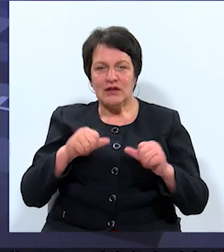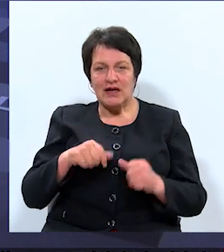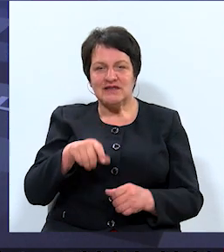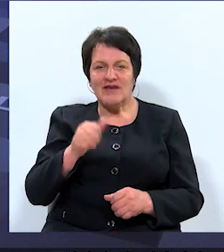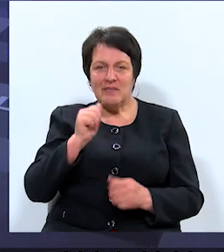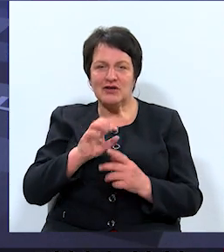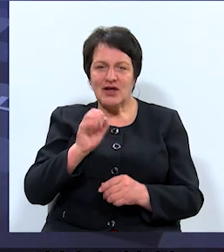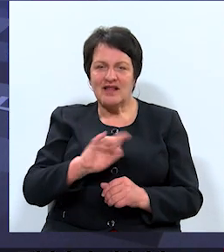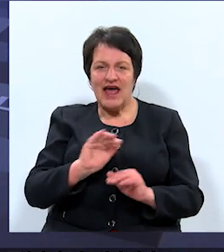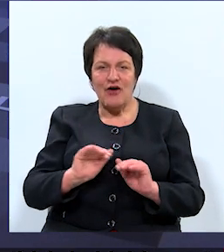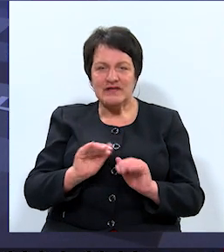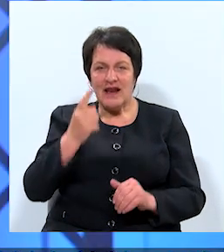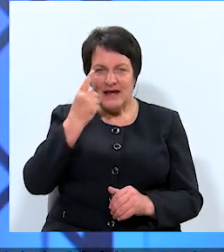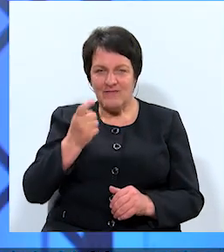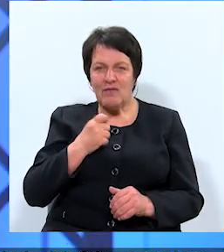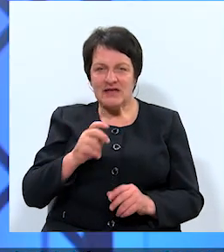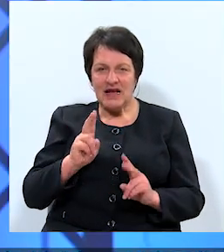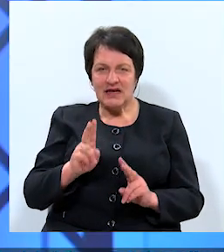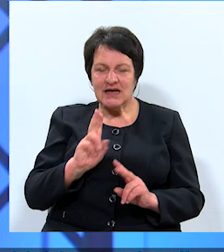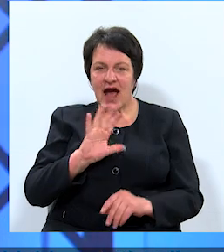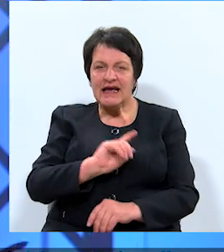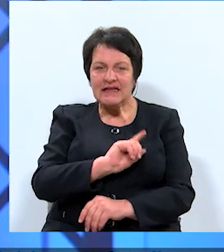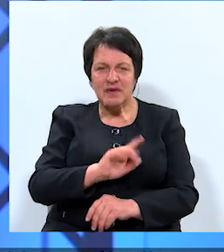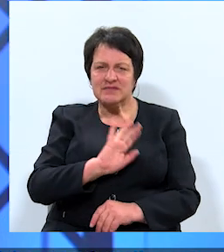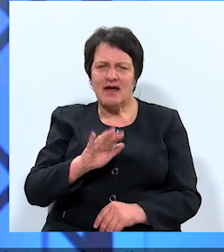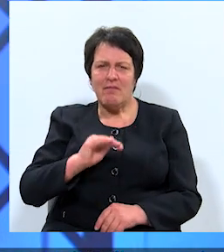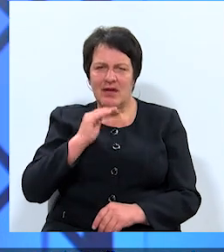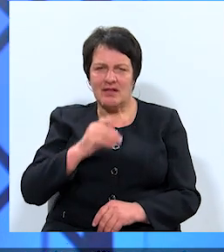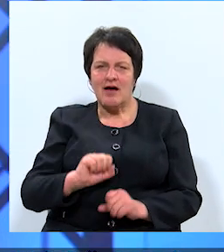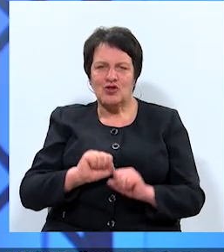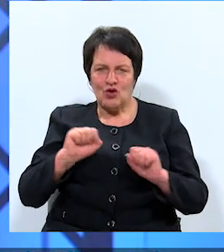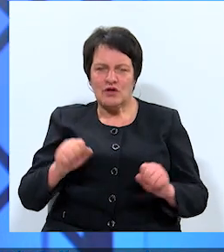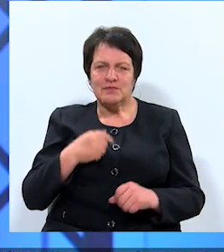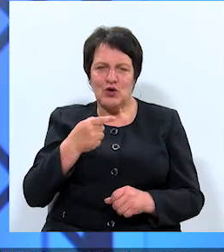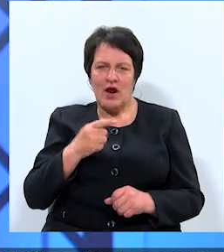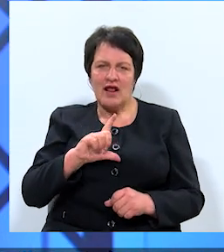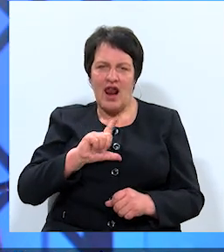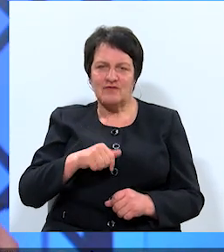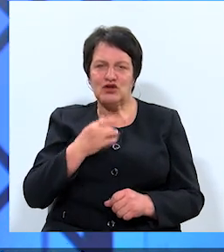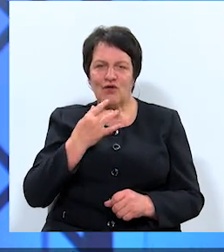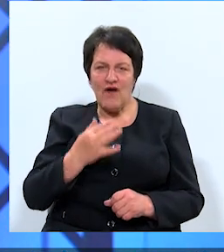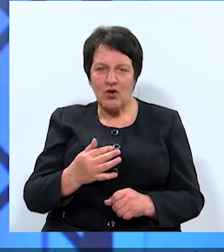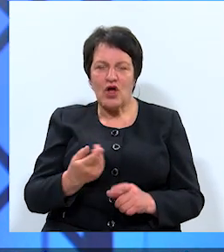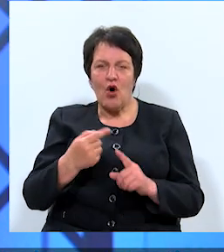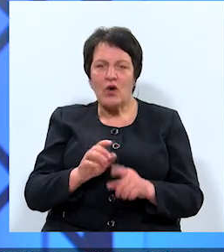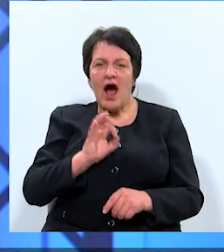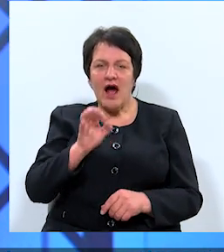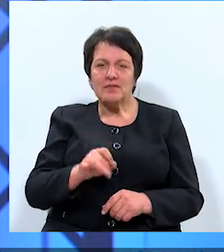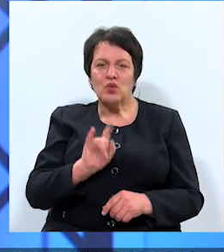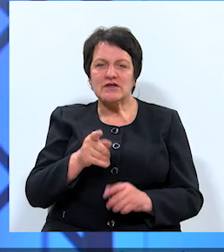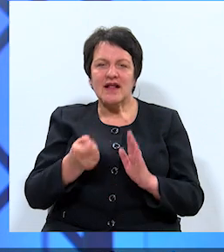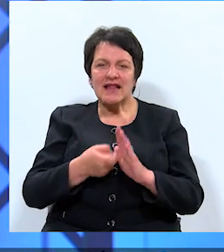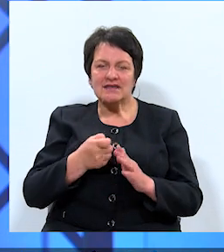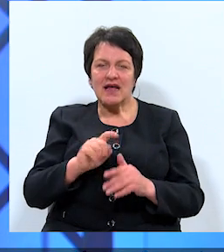bieži vienmērns teikt, tad neoficiāla informācija liecina, ka iespējams nepietika drosmes runāt Latviešu valodā un arī atbildēt uz testa